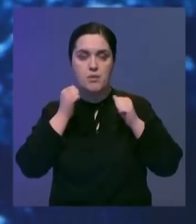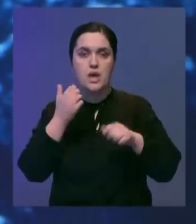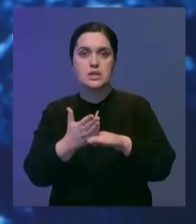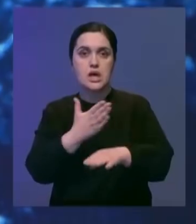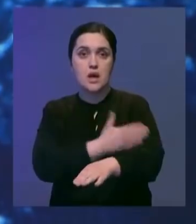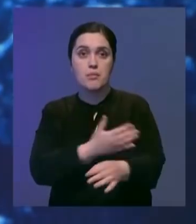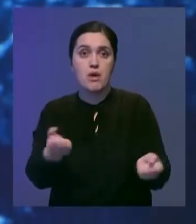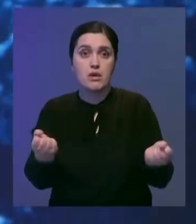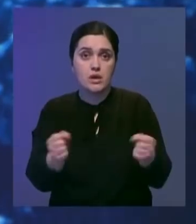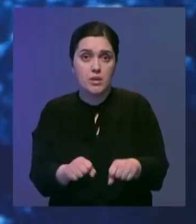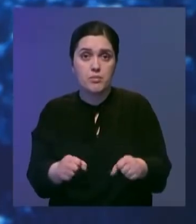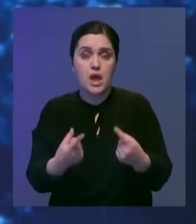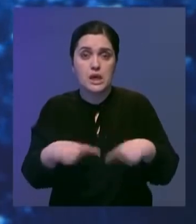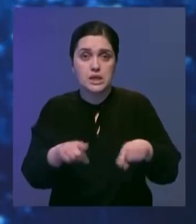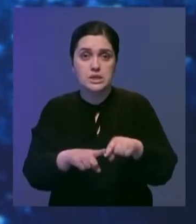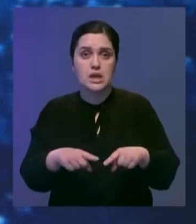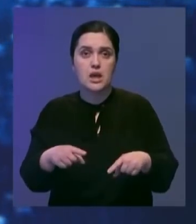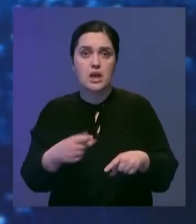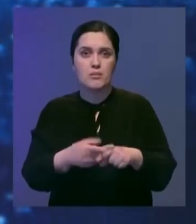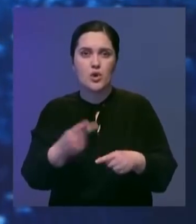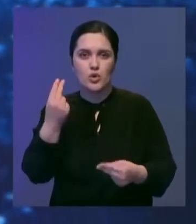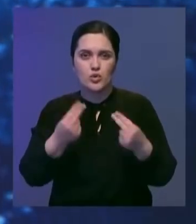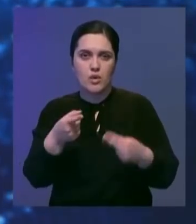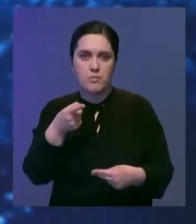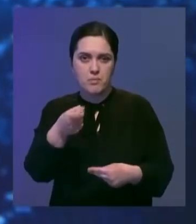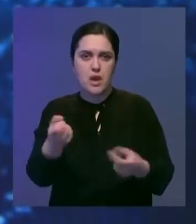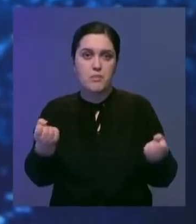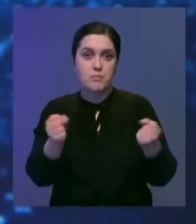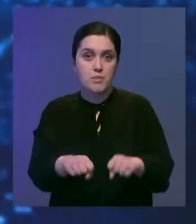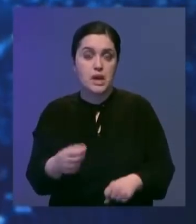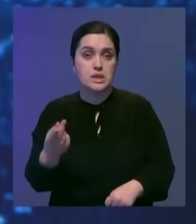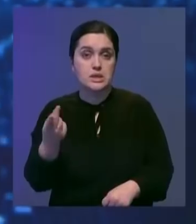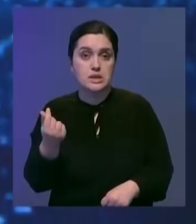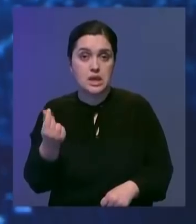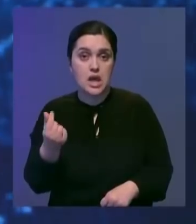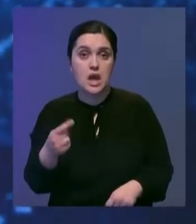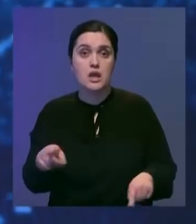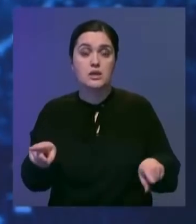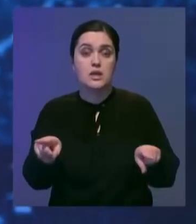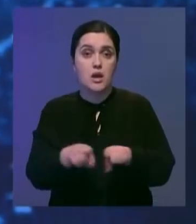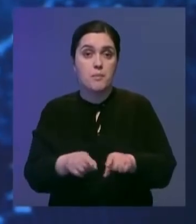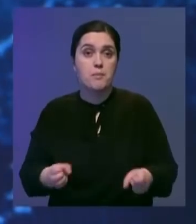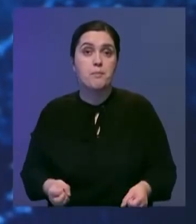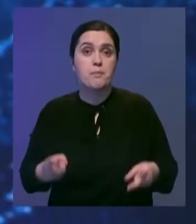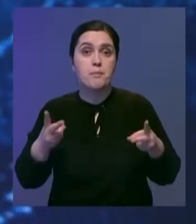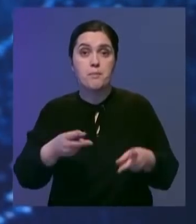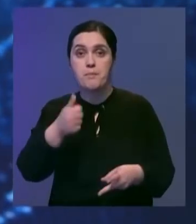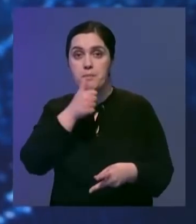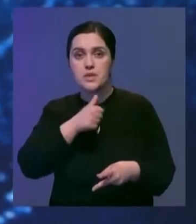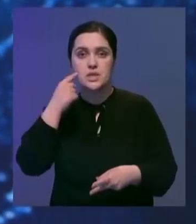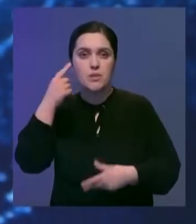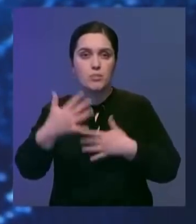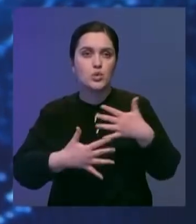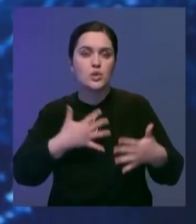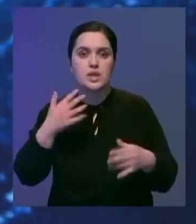микрокредитную организацию. Угрожая сотрудникам игрушечным пистолетом, он похитил крупную сумму денег. Таким образом, злоумышленник